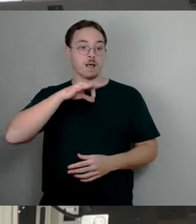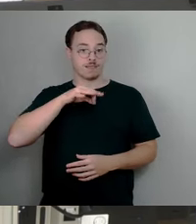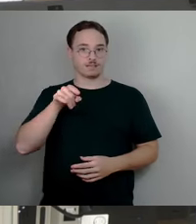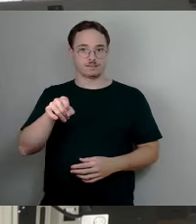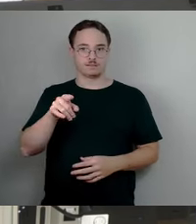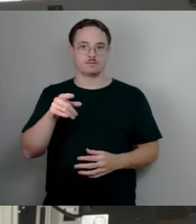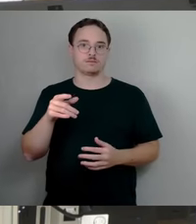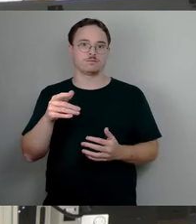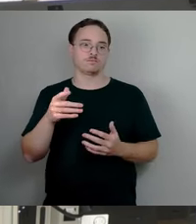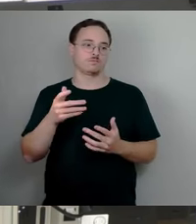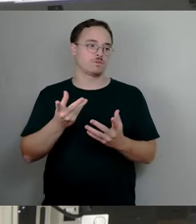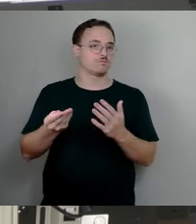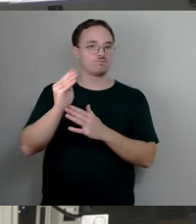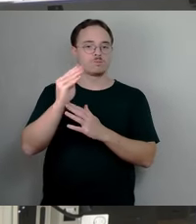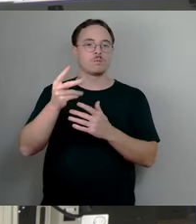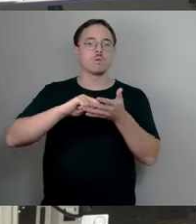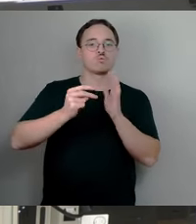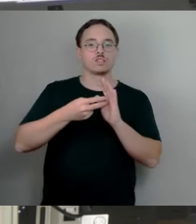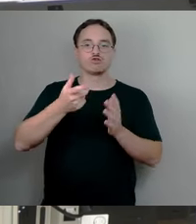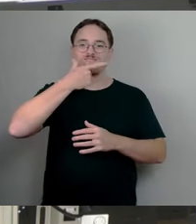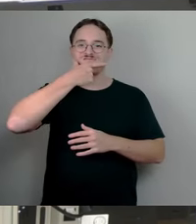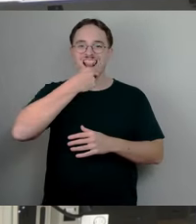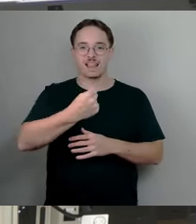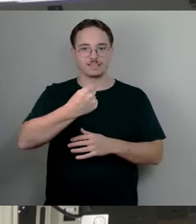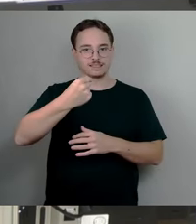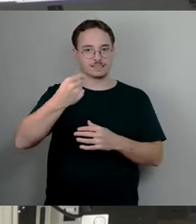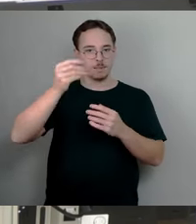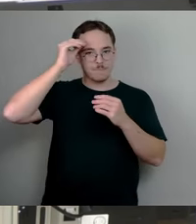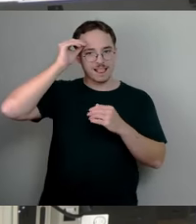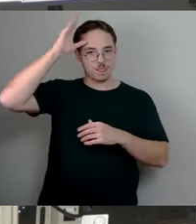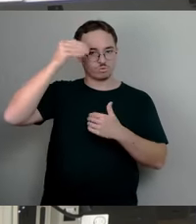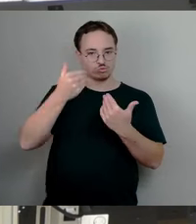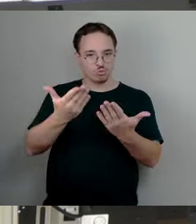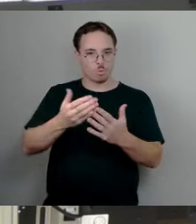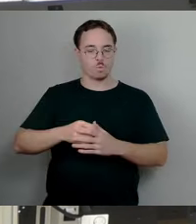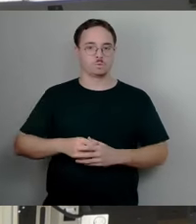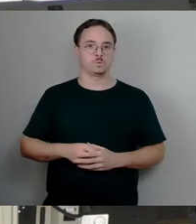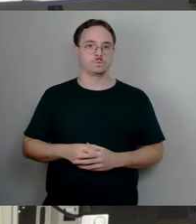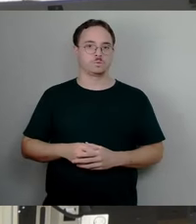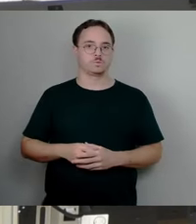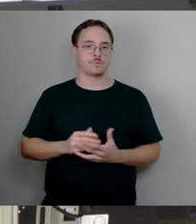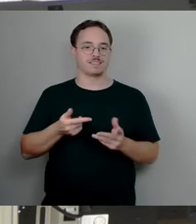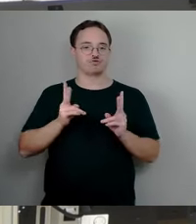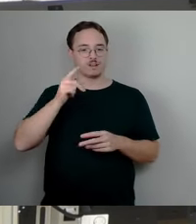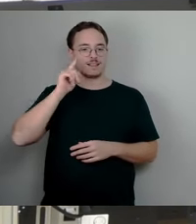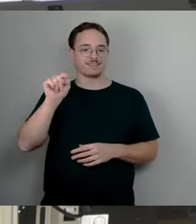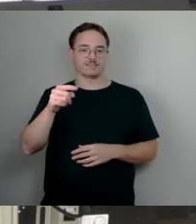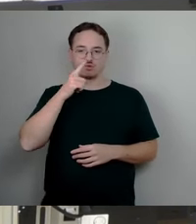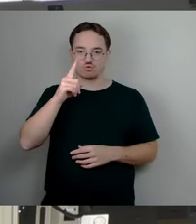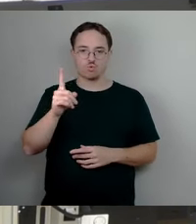Wieso aber sollten nur Parteien gelten, die jetzt schon im Stadtrat vertreten sind? Sie widersprechen sich also schon selbst im eigenen Antrag.